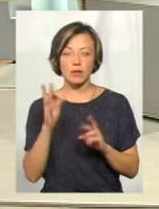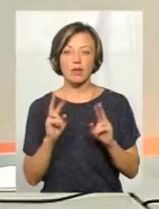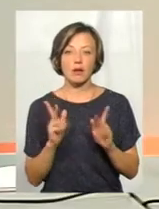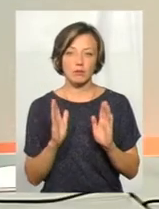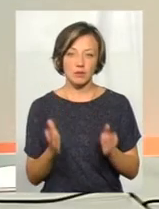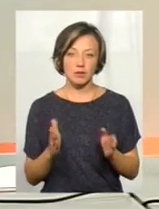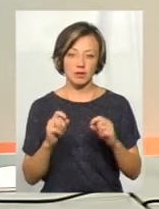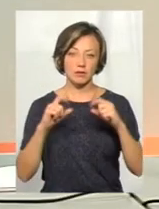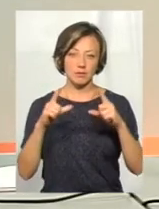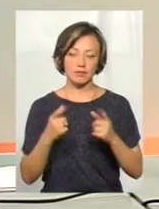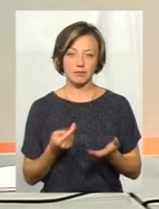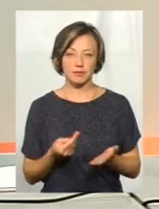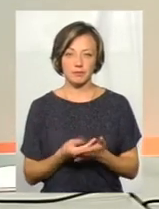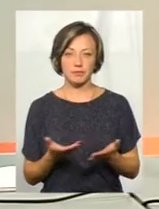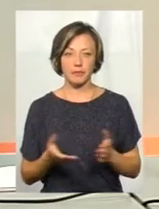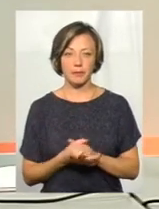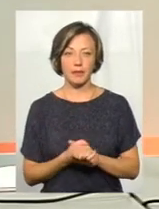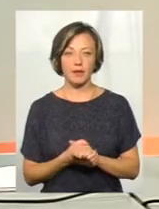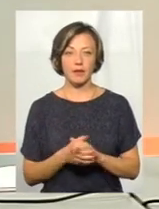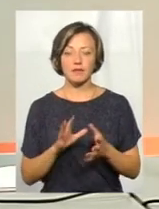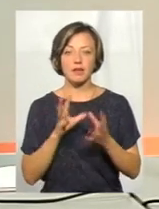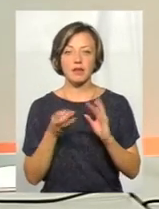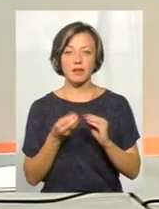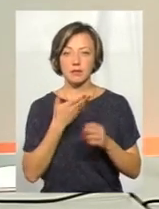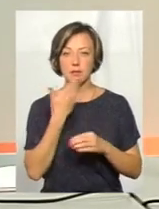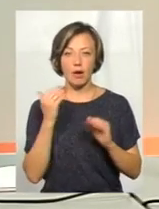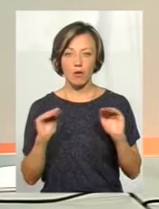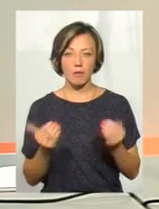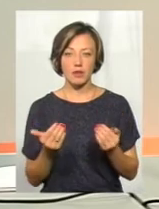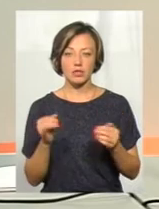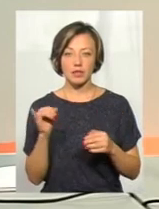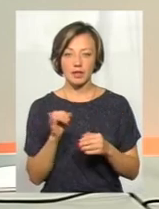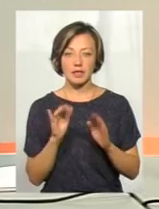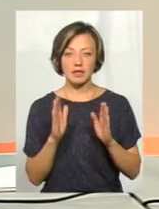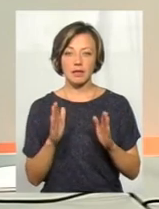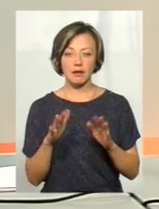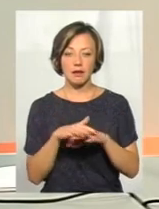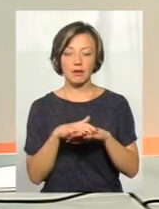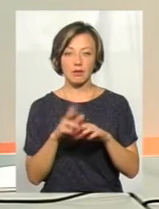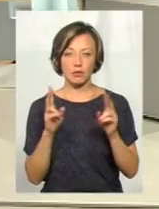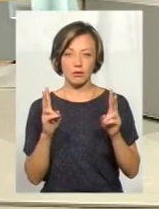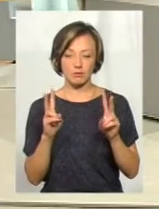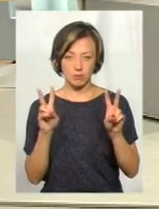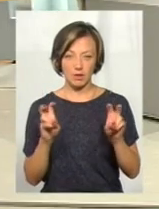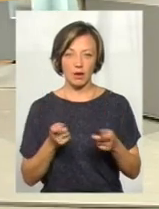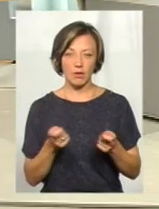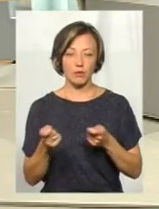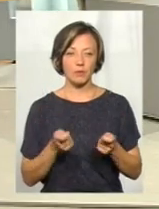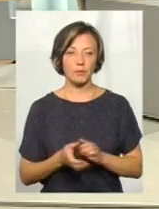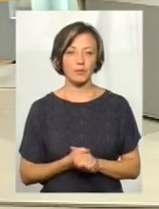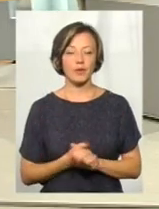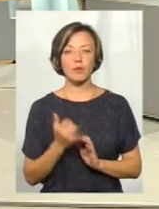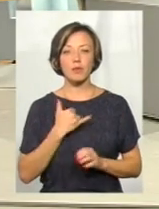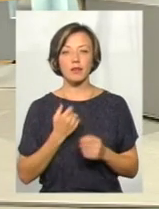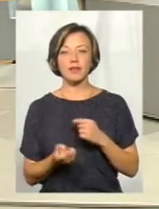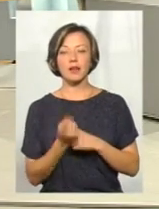ріст. Тому що в них взагалі немає ніяких обмежень, і відповідно вже тільки ринок буде регулювати. Тут логічно таке